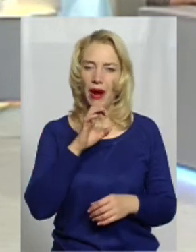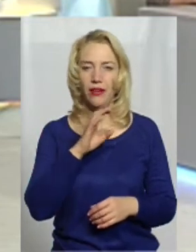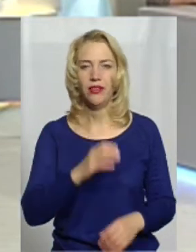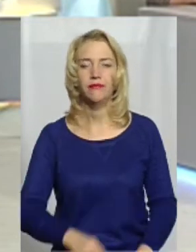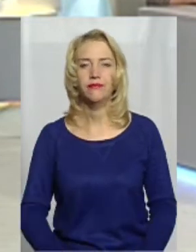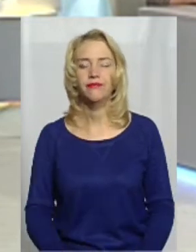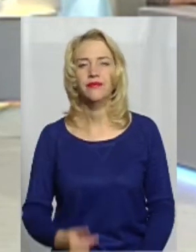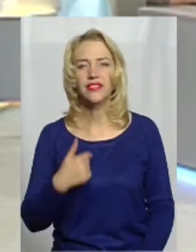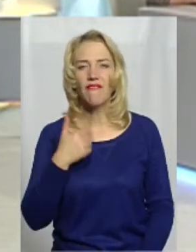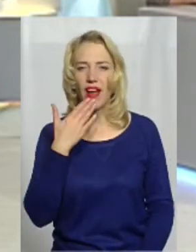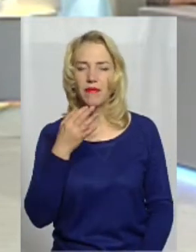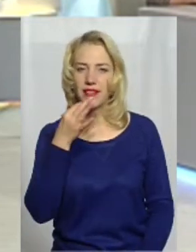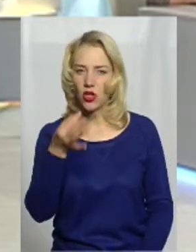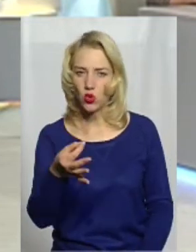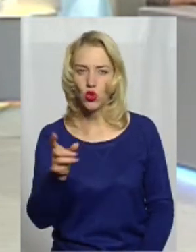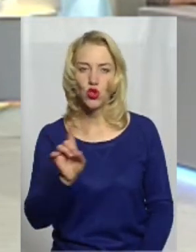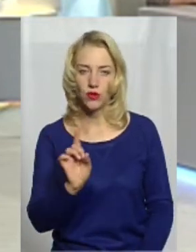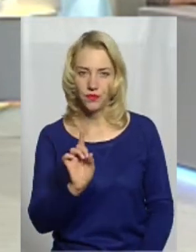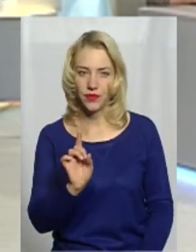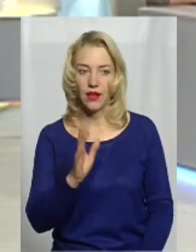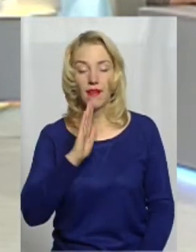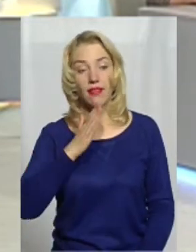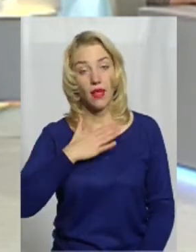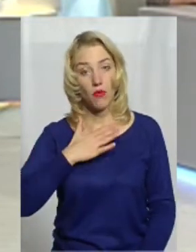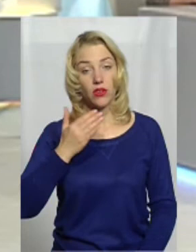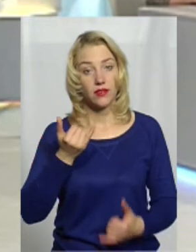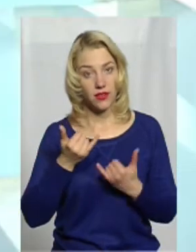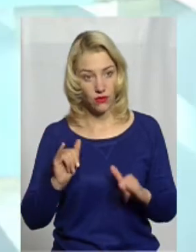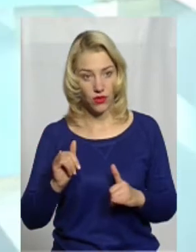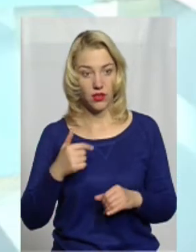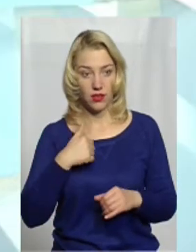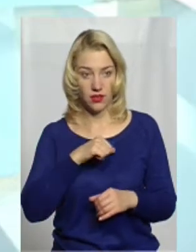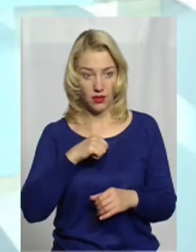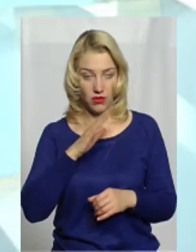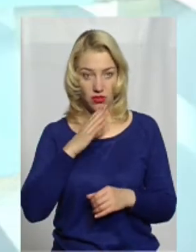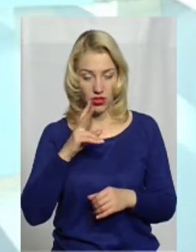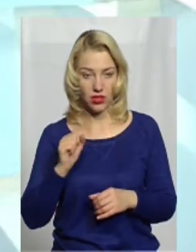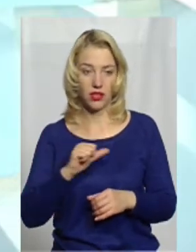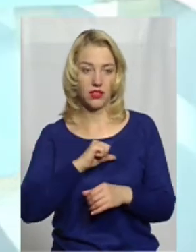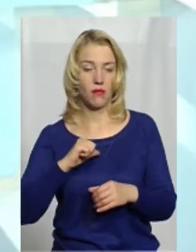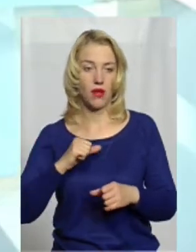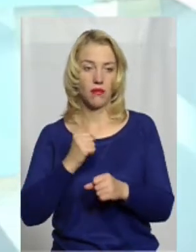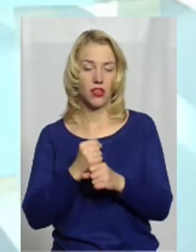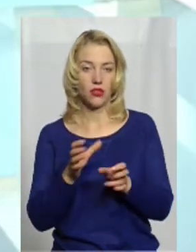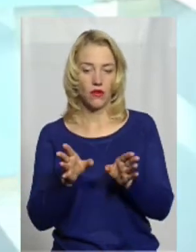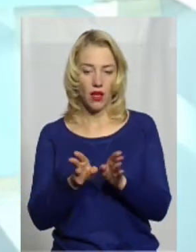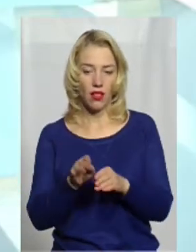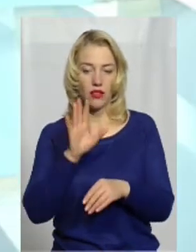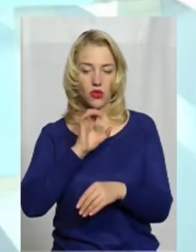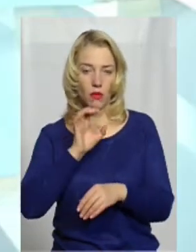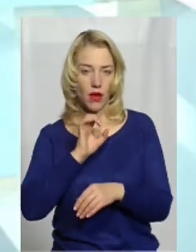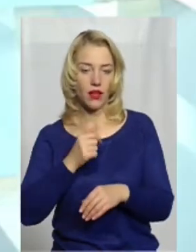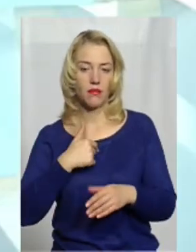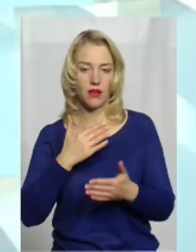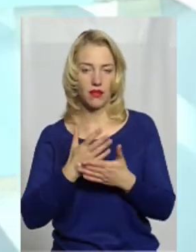Я вам скажу, що на моє здивування, ну, я сама, в принципі, жінка, і сама працювала з собаками, кінолог вже більше 10